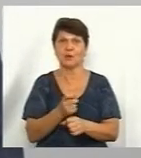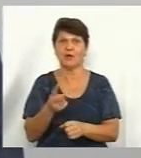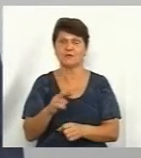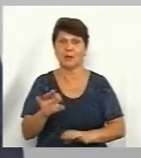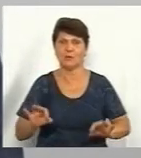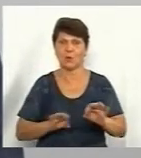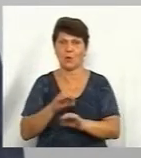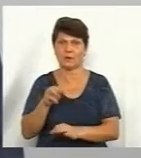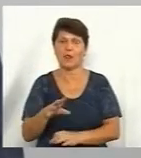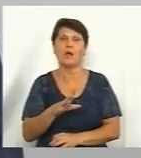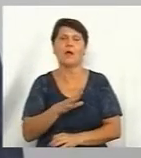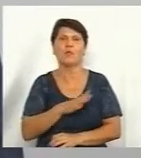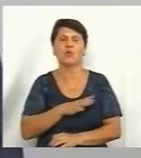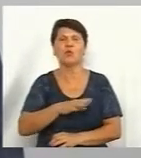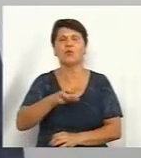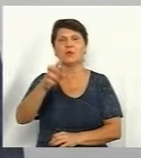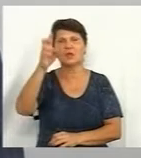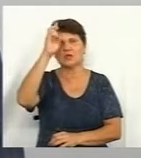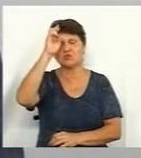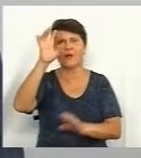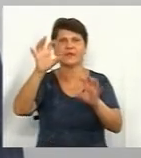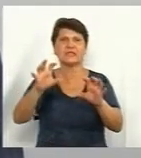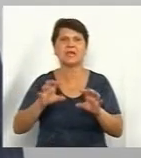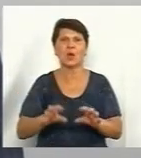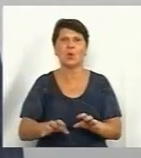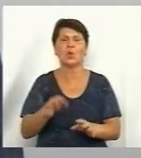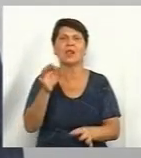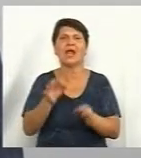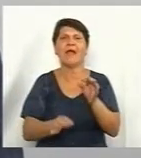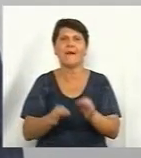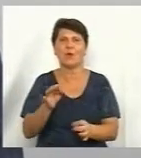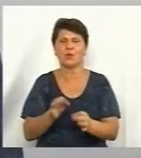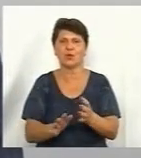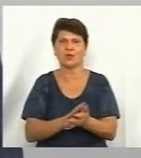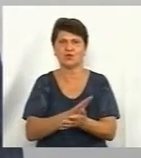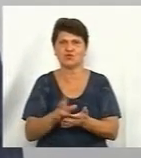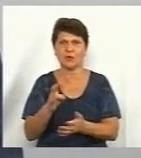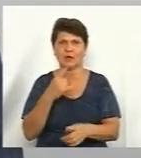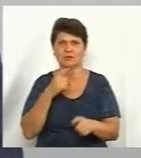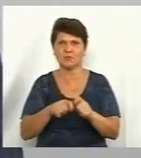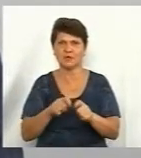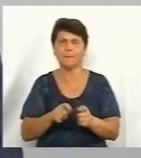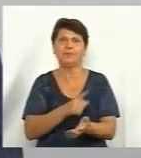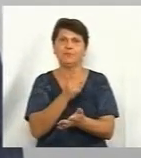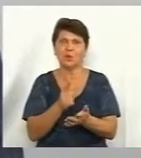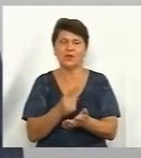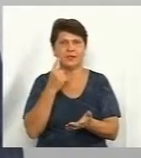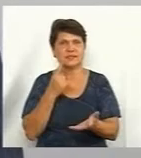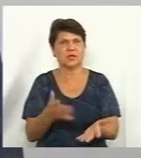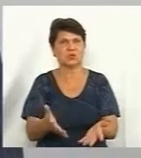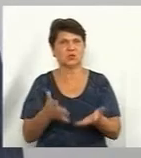був закон про державну екологічну експертизу, яка мала б за своєю метою всі ці питання з'ясувати, тому що